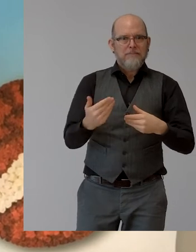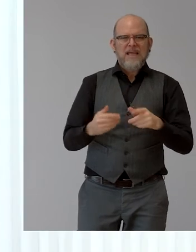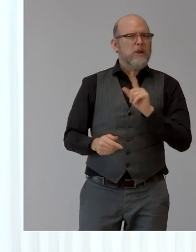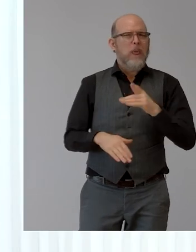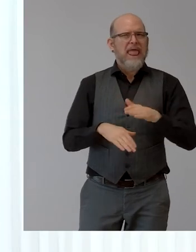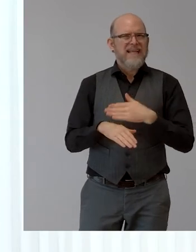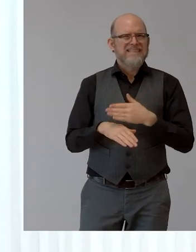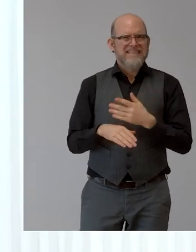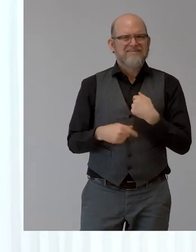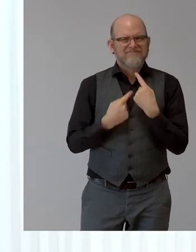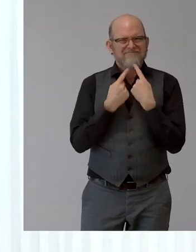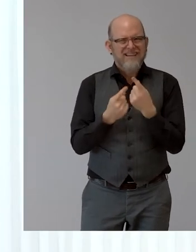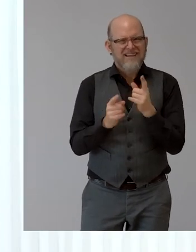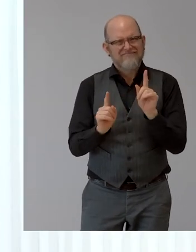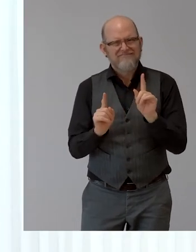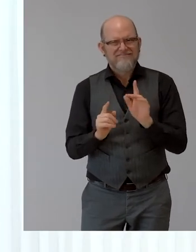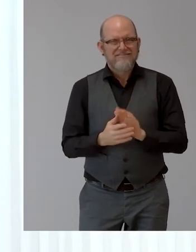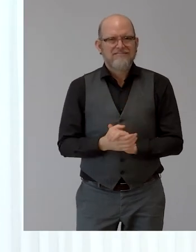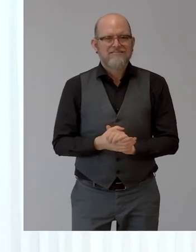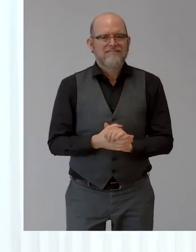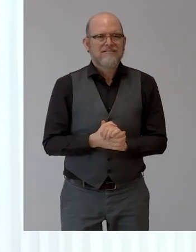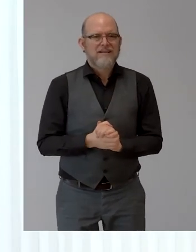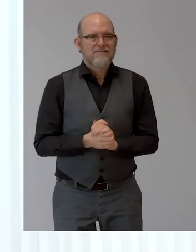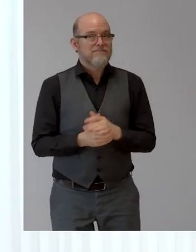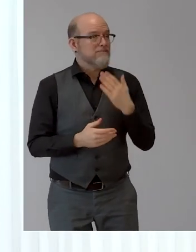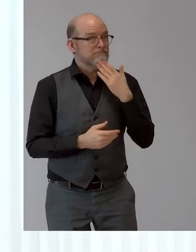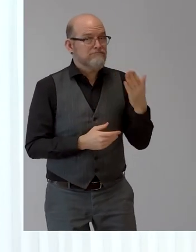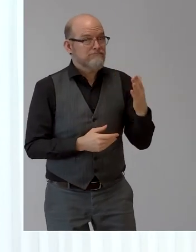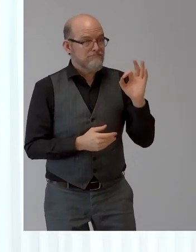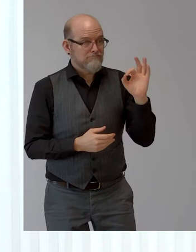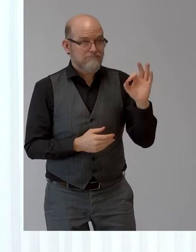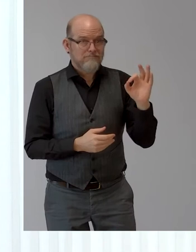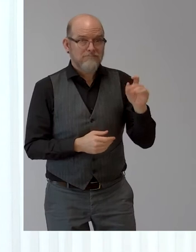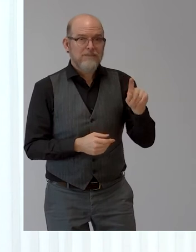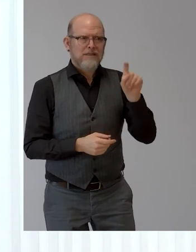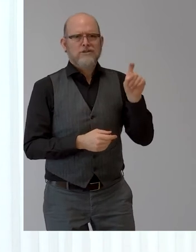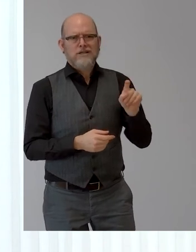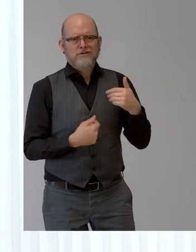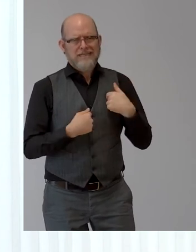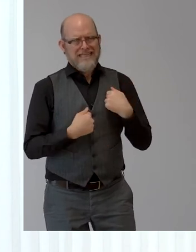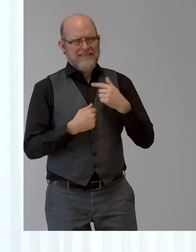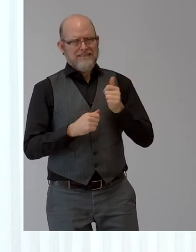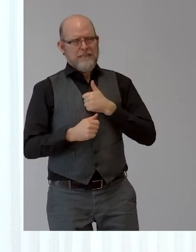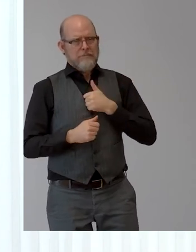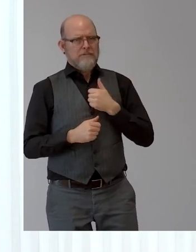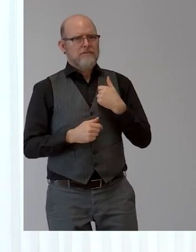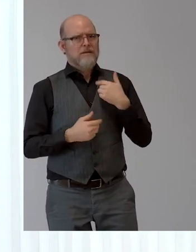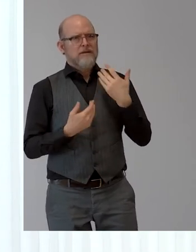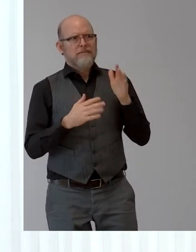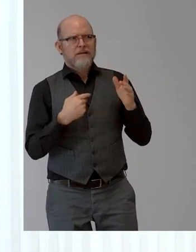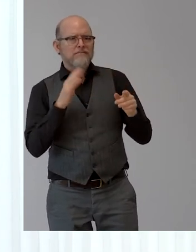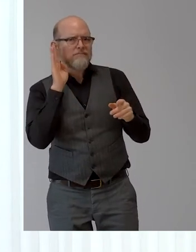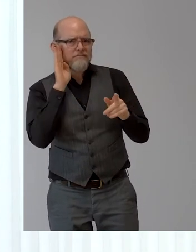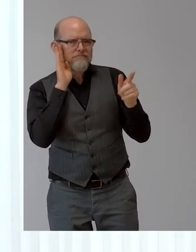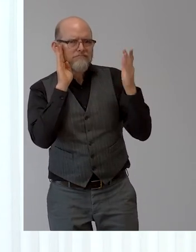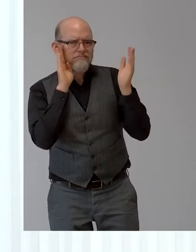Okay. Thank you, Mr. Sattertsil. From a personal note from my side, we just heard in the conversation before that the only driver for